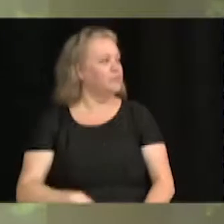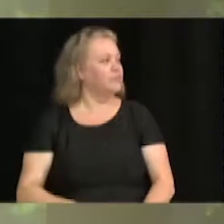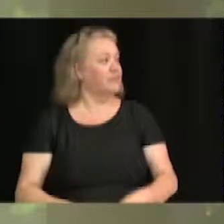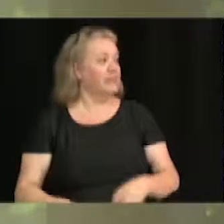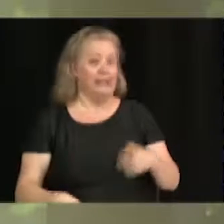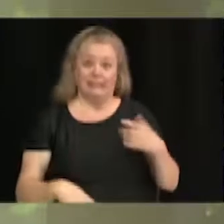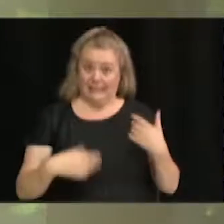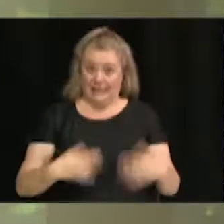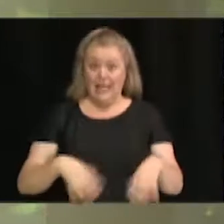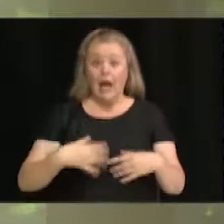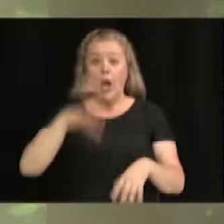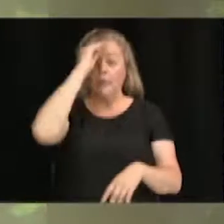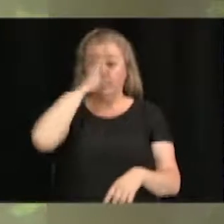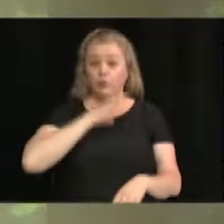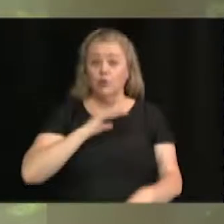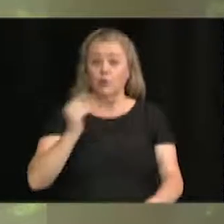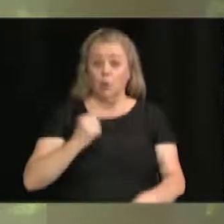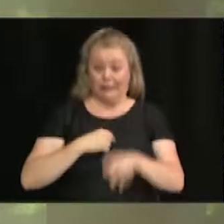ont confiance.